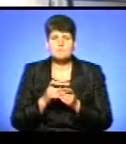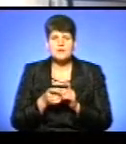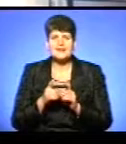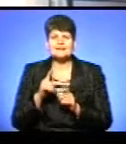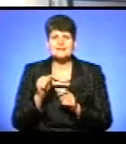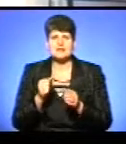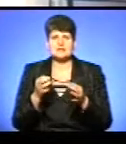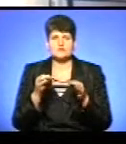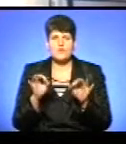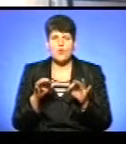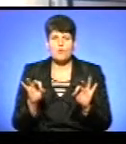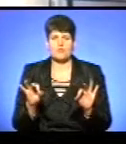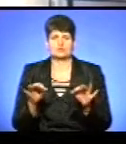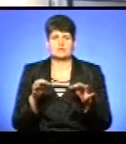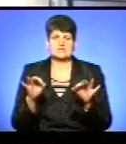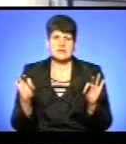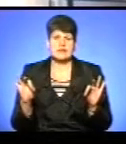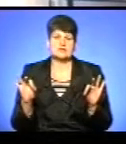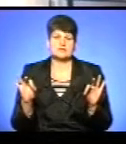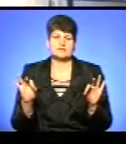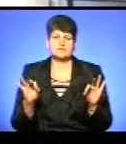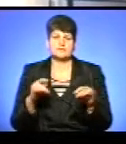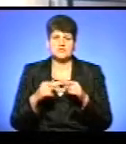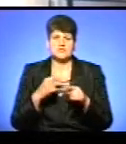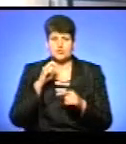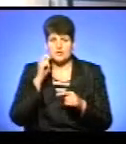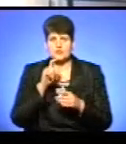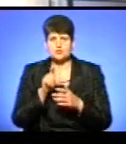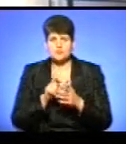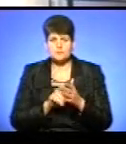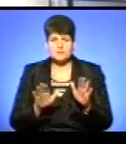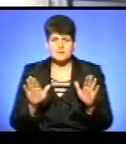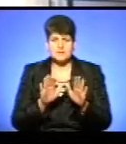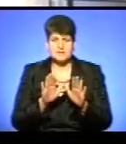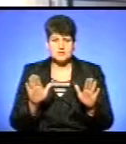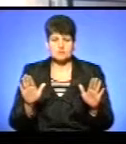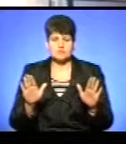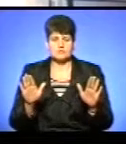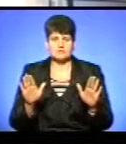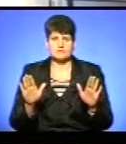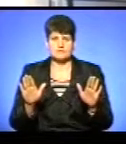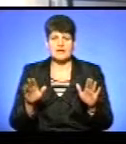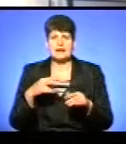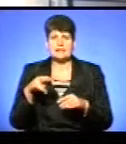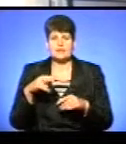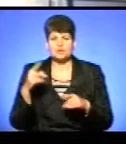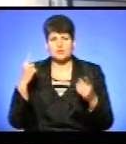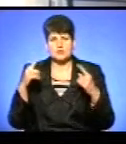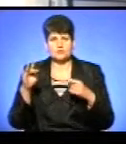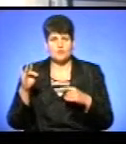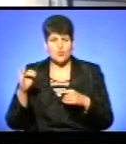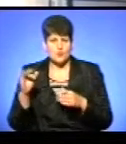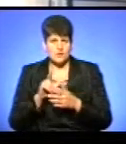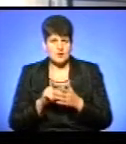свободу, за незалежність, власне через українську пісню, через літературні твори і